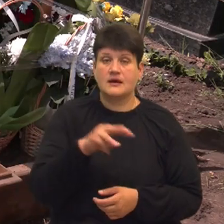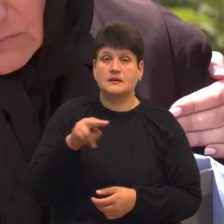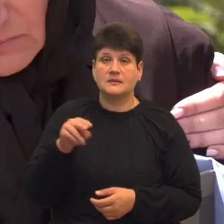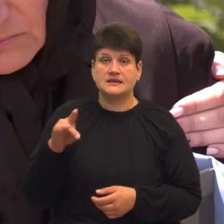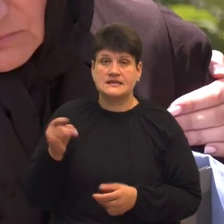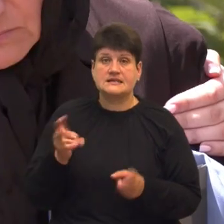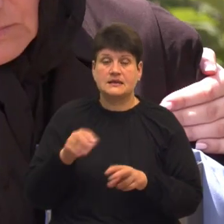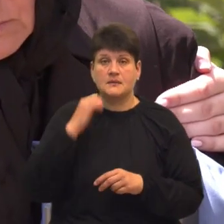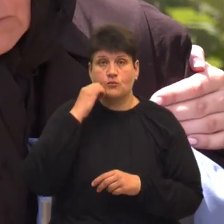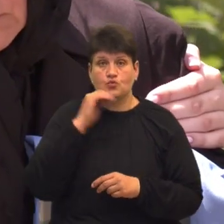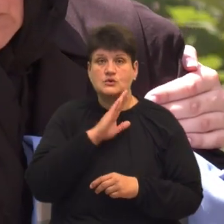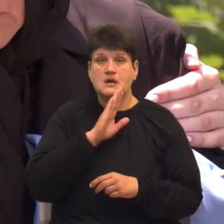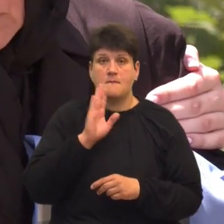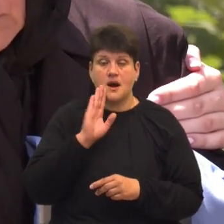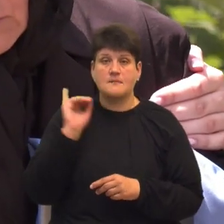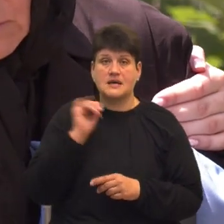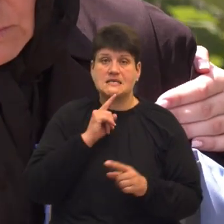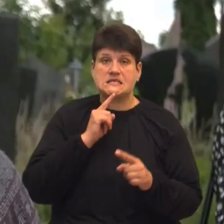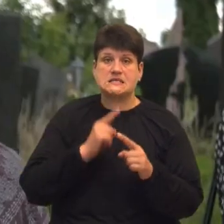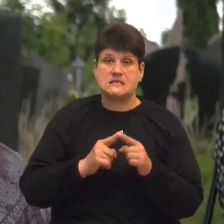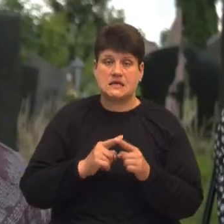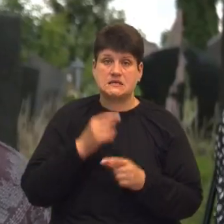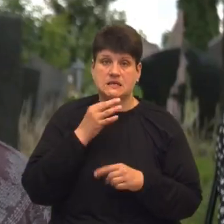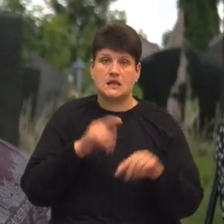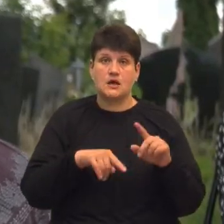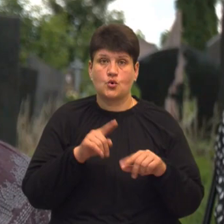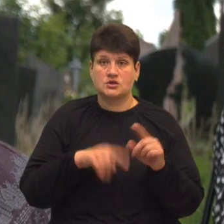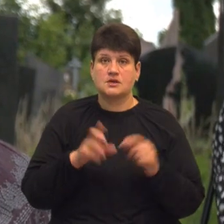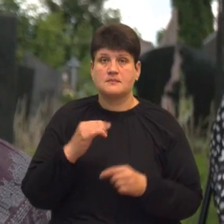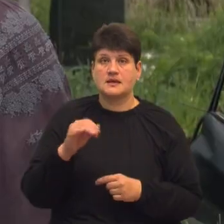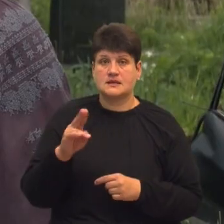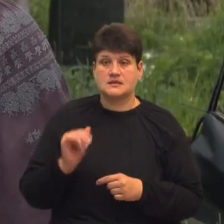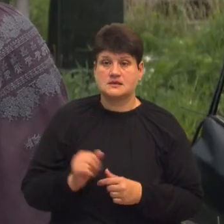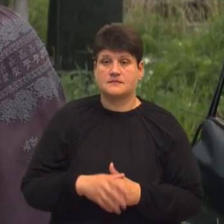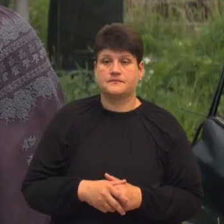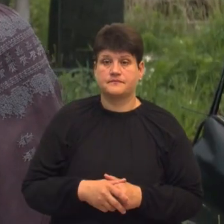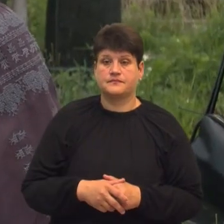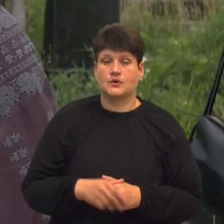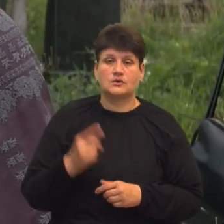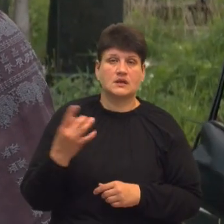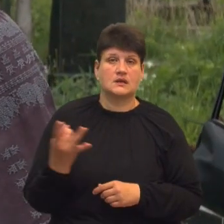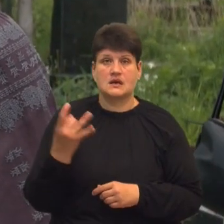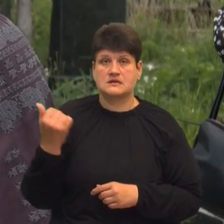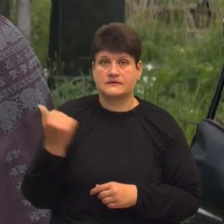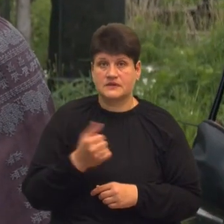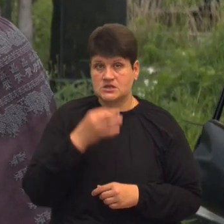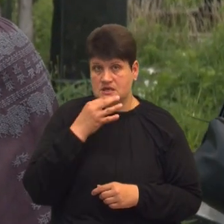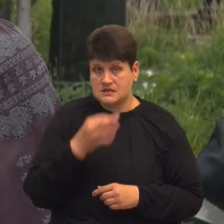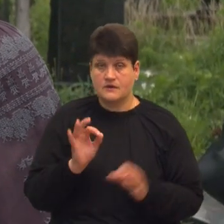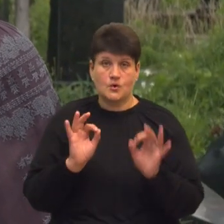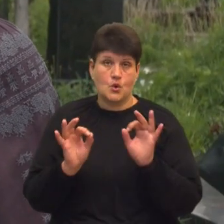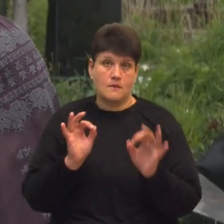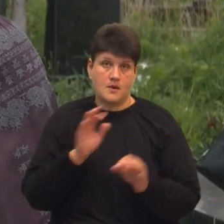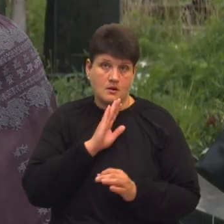бабуся, мама та сестра. Про це розповіла родичка бійця Надія Паснак. Раз в тиждень сказав, що все нормально, мама.